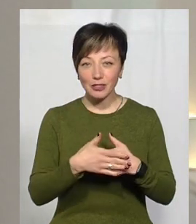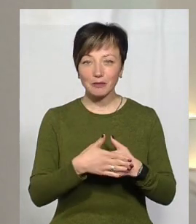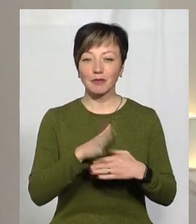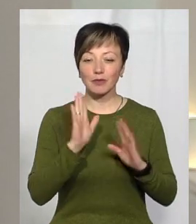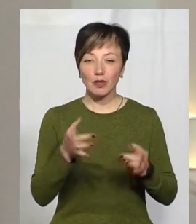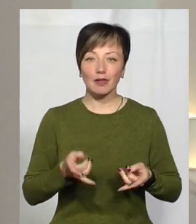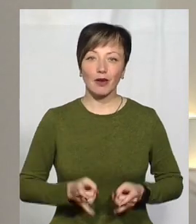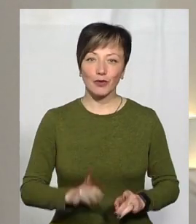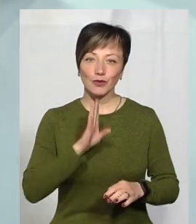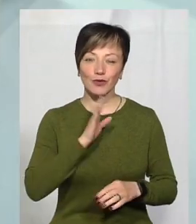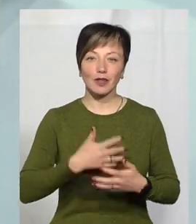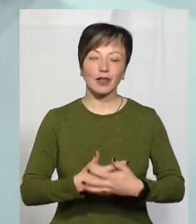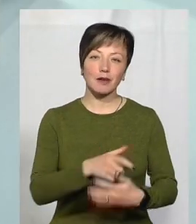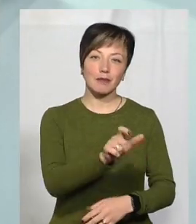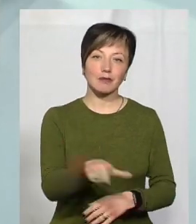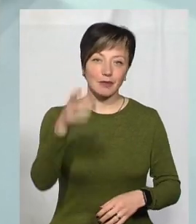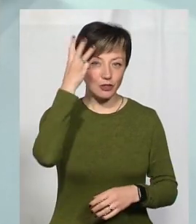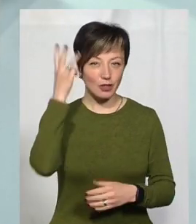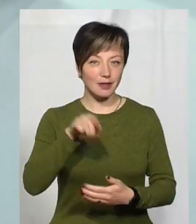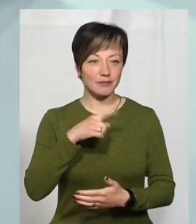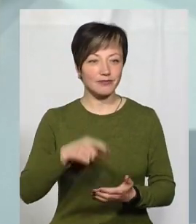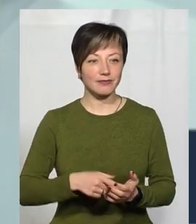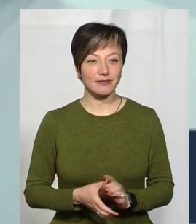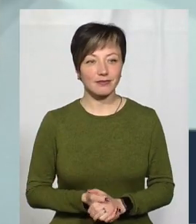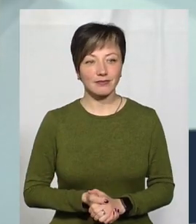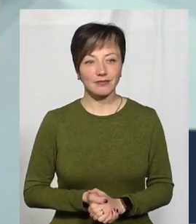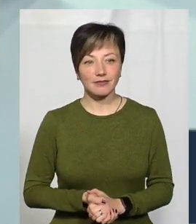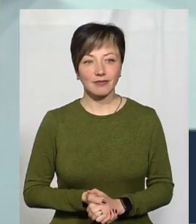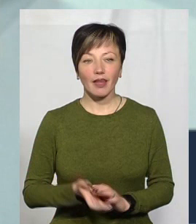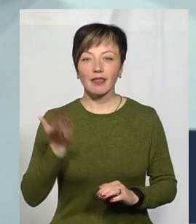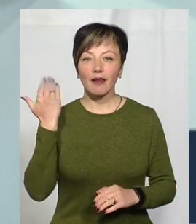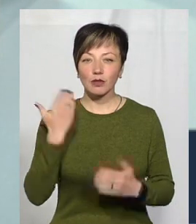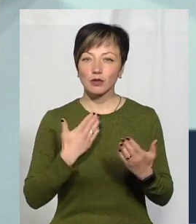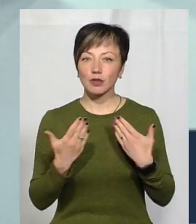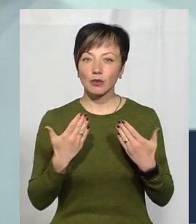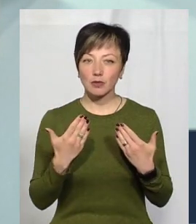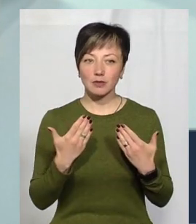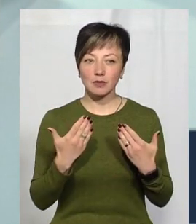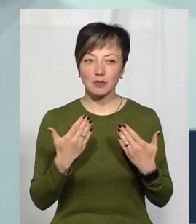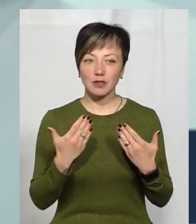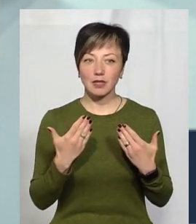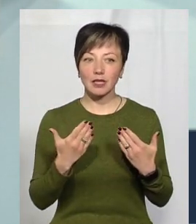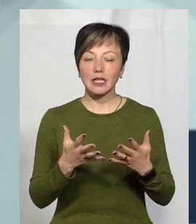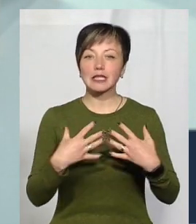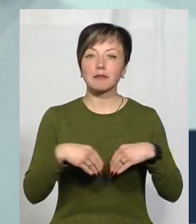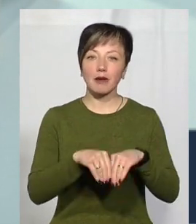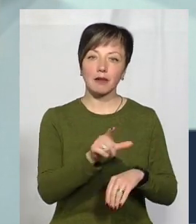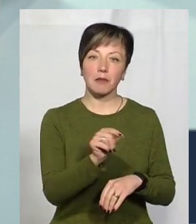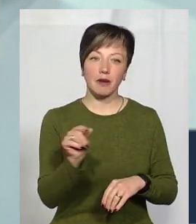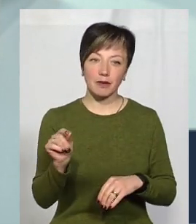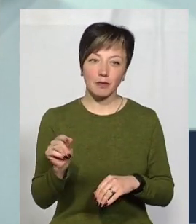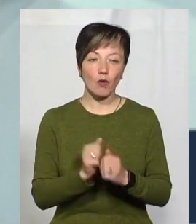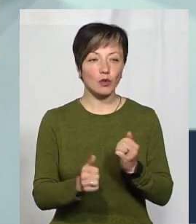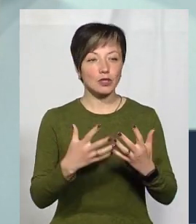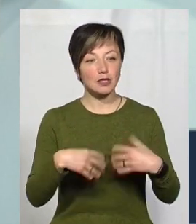народити хмельничанкам? Ну, вже давно ми спілкуємося не з одними жінками, а з семейними парами. Так. Тому